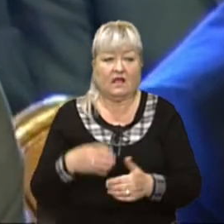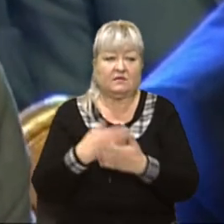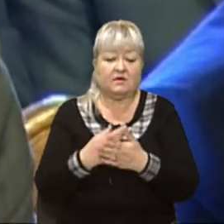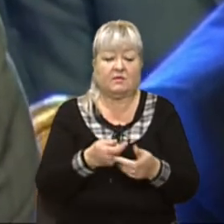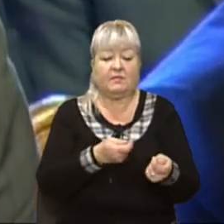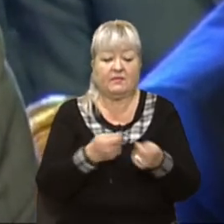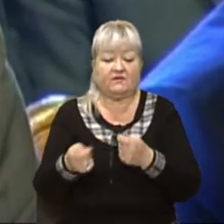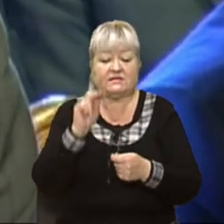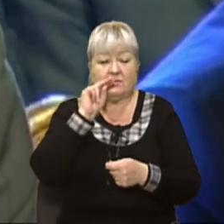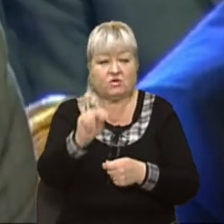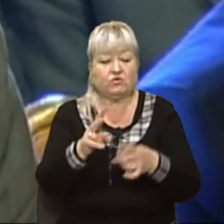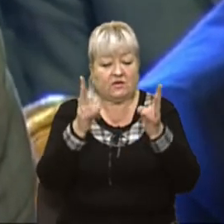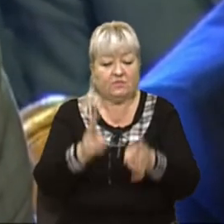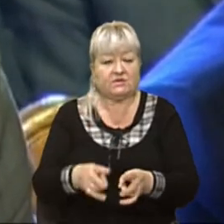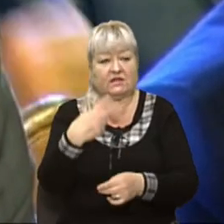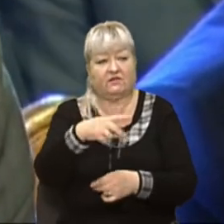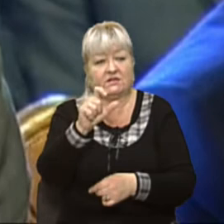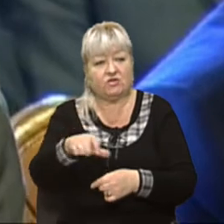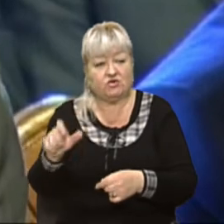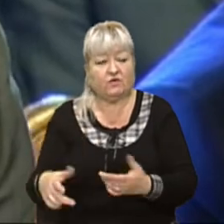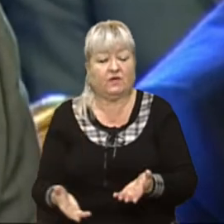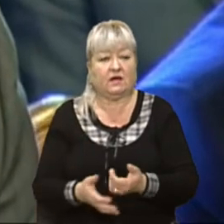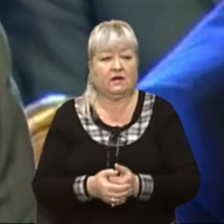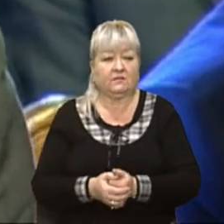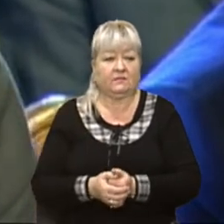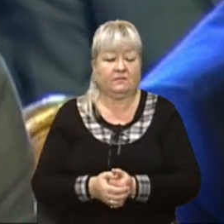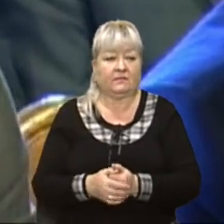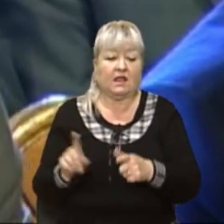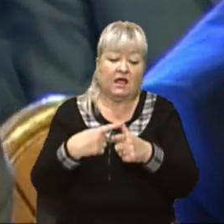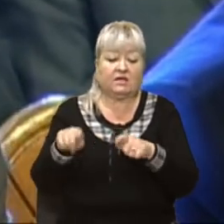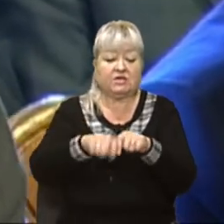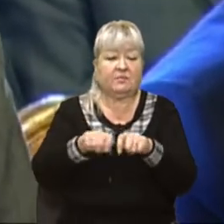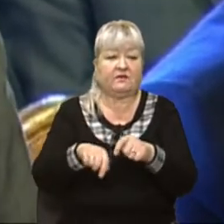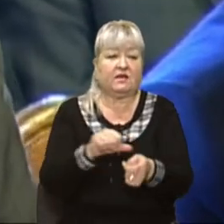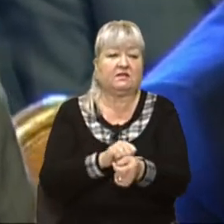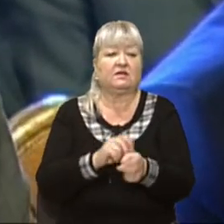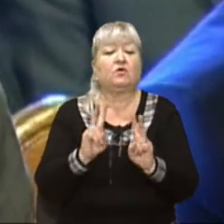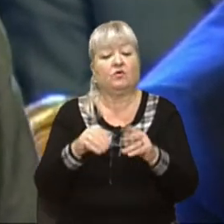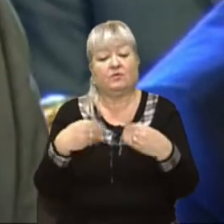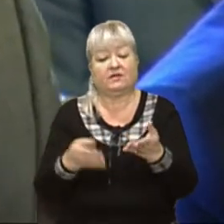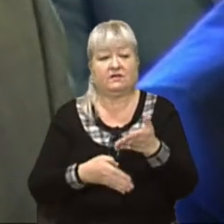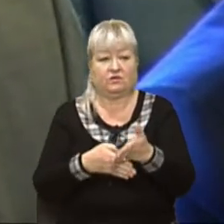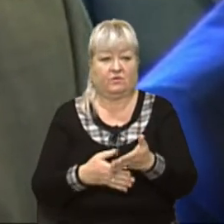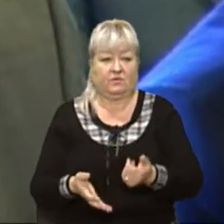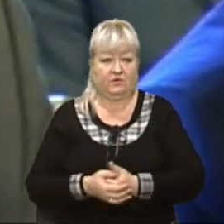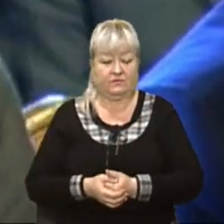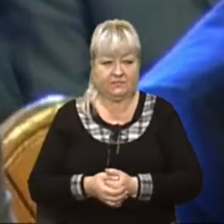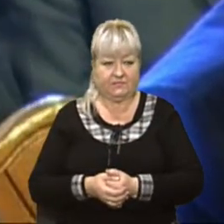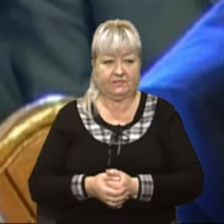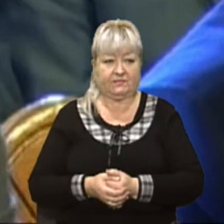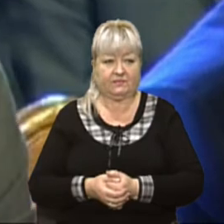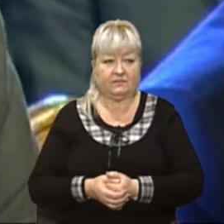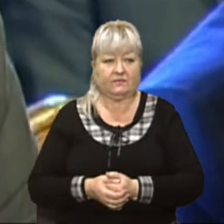Чи там з маршрутних городків. В той же день в лікарні пав, одну лікарню 5-2 день. Ми не посвідчувати, чим будемо допомогнати. Не зовсім нам це зручно.